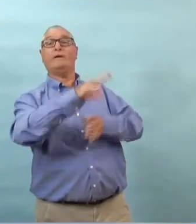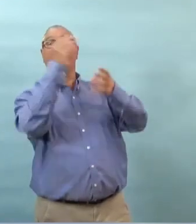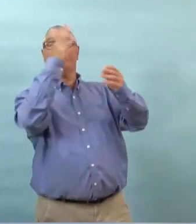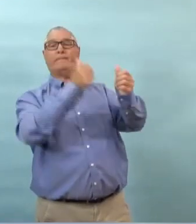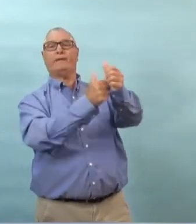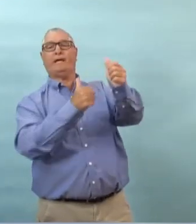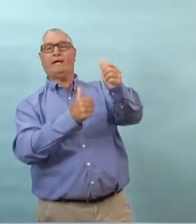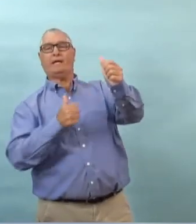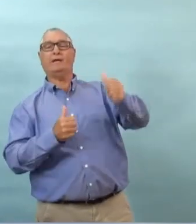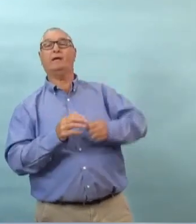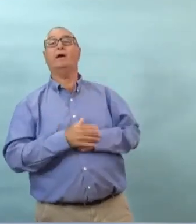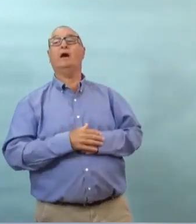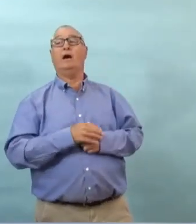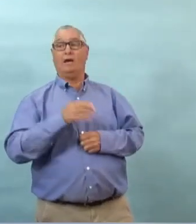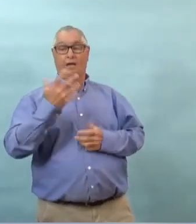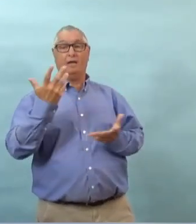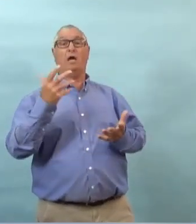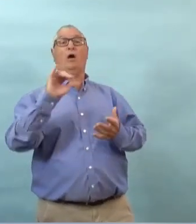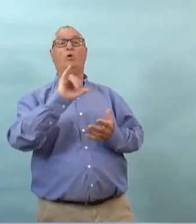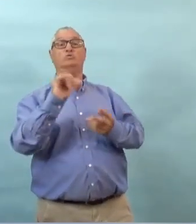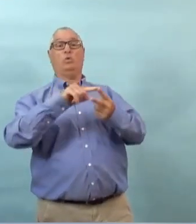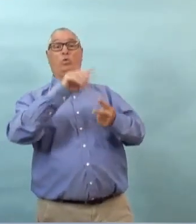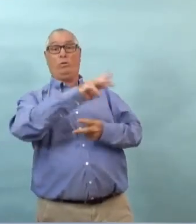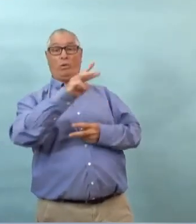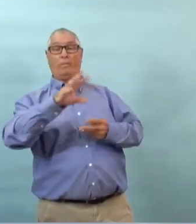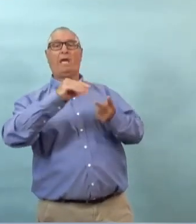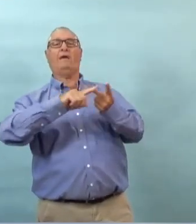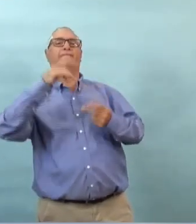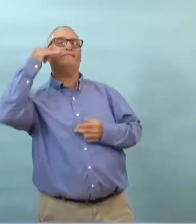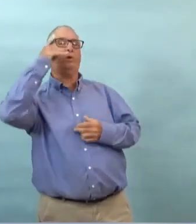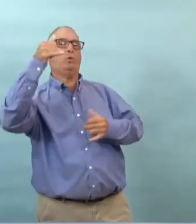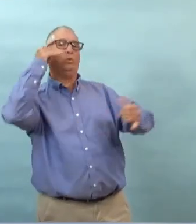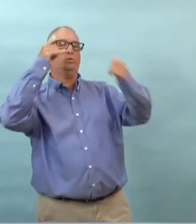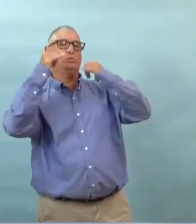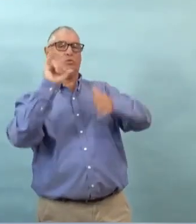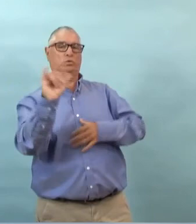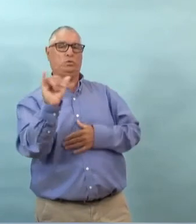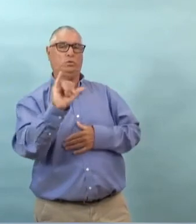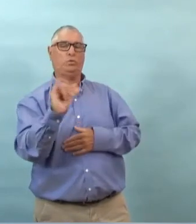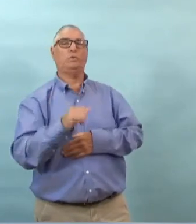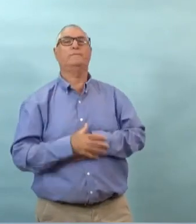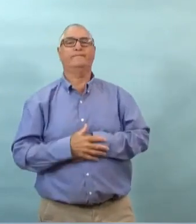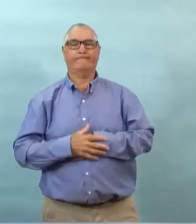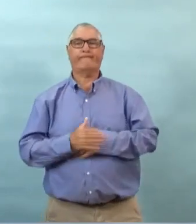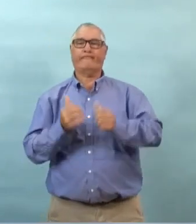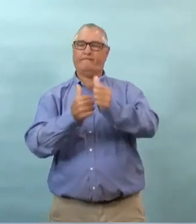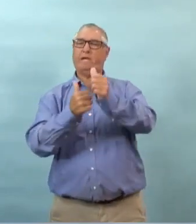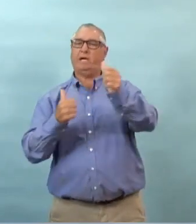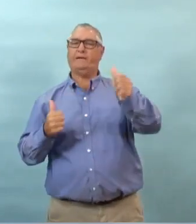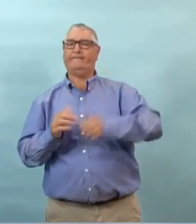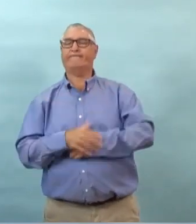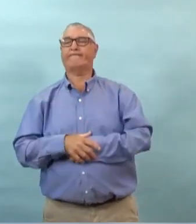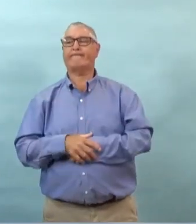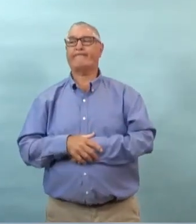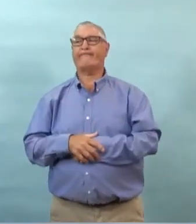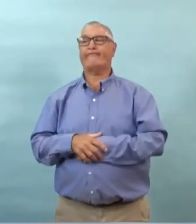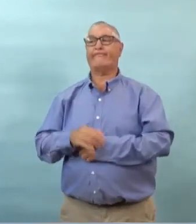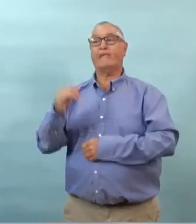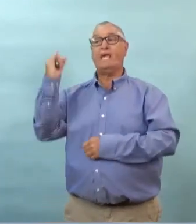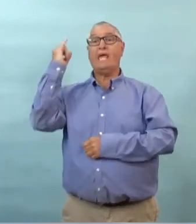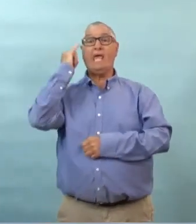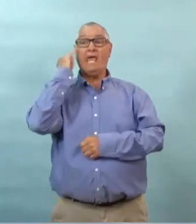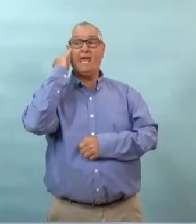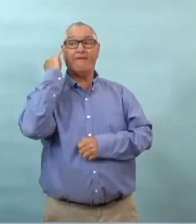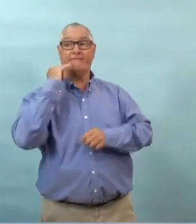alors partiellement le problème c'est que il y a un site web et il y a aussi un numéro les gens peuvent appeler pour obtenir les résultats alors je vous dirai ce qui est le plus important